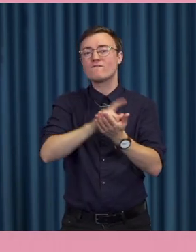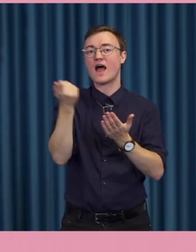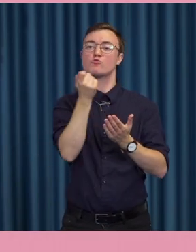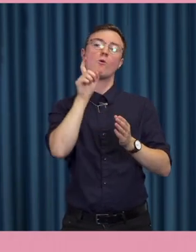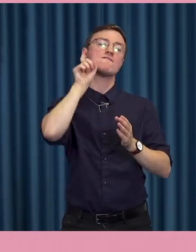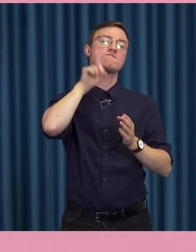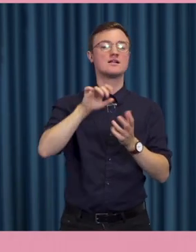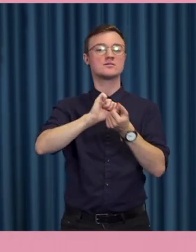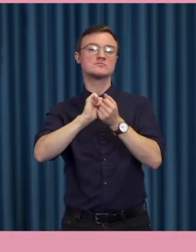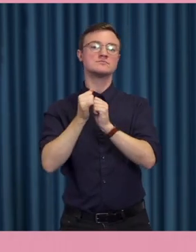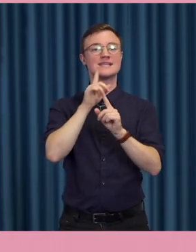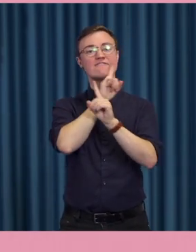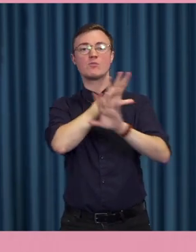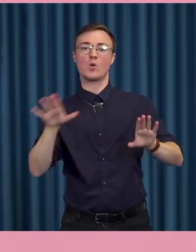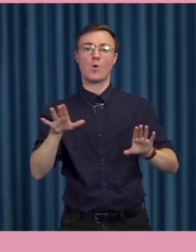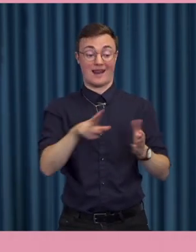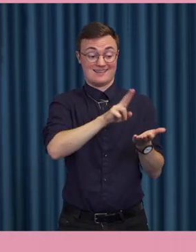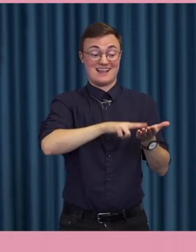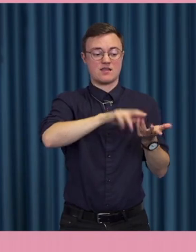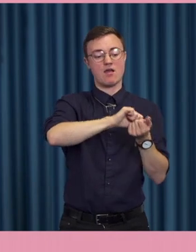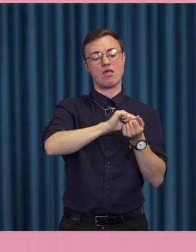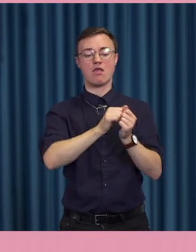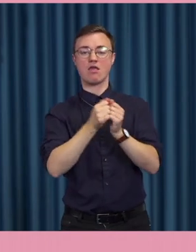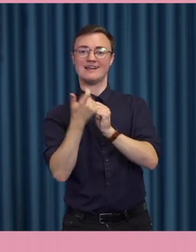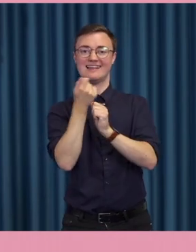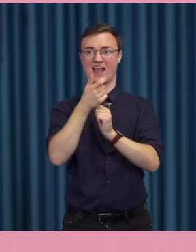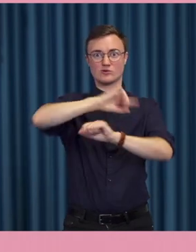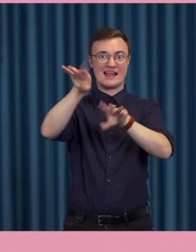förvridning av informationen som sprids vidare.